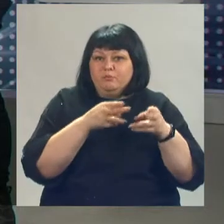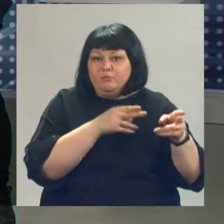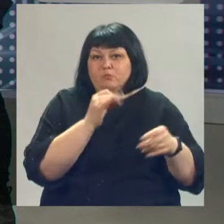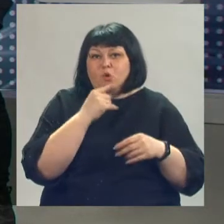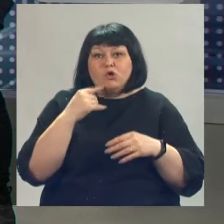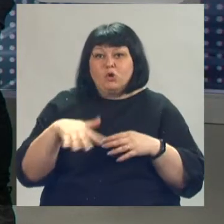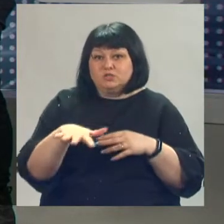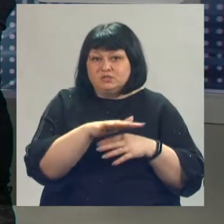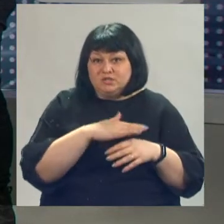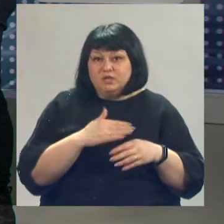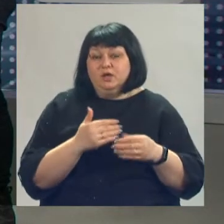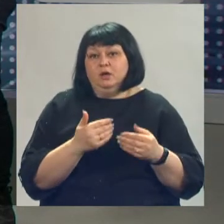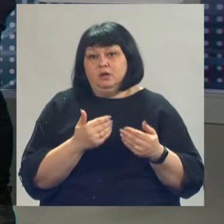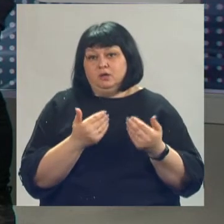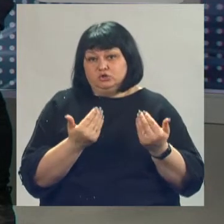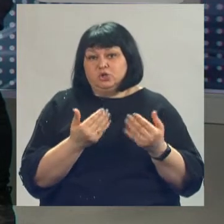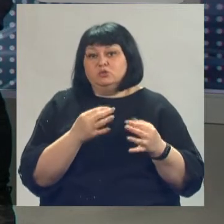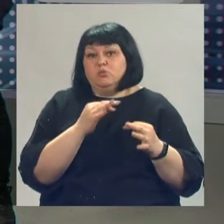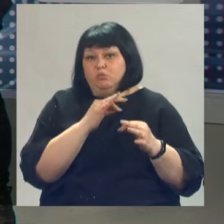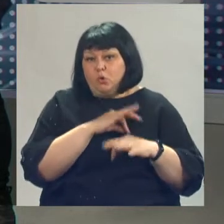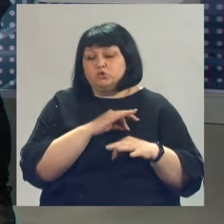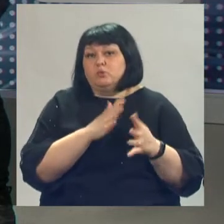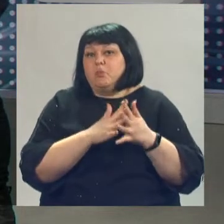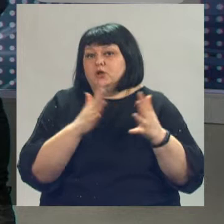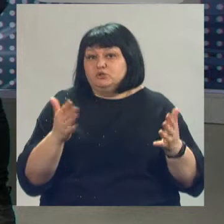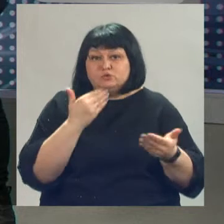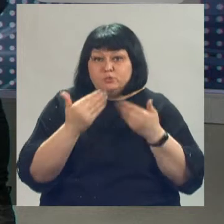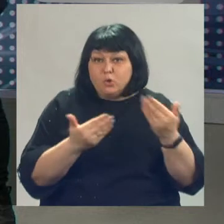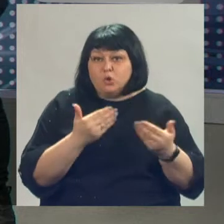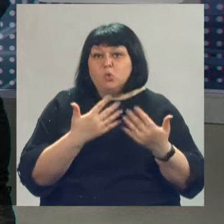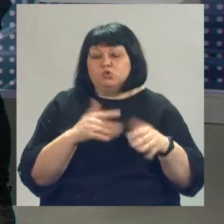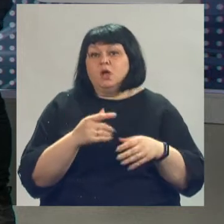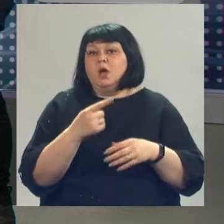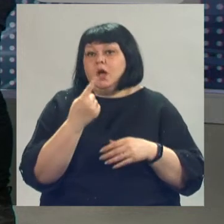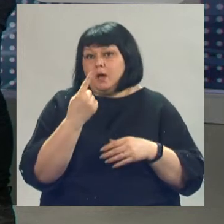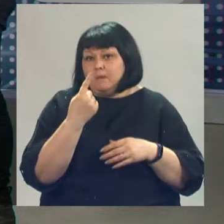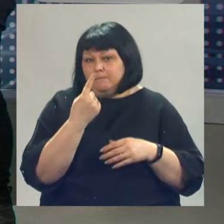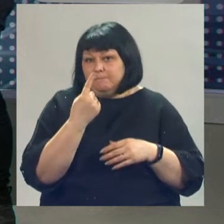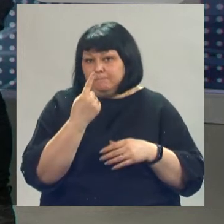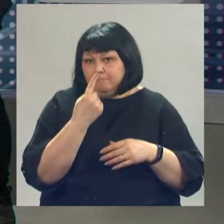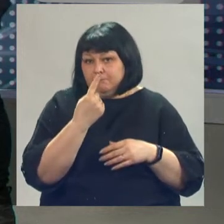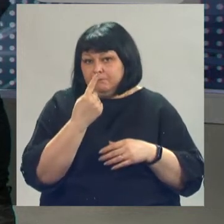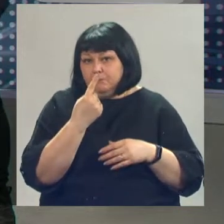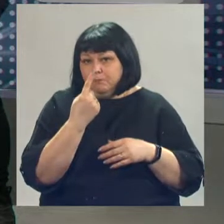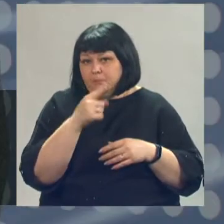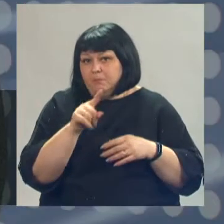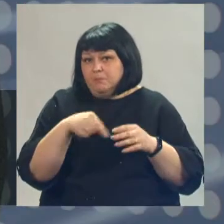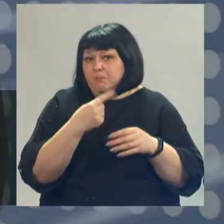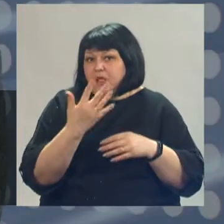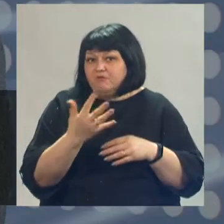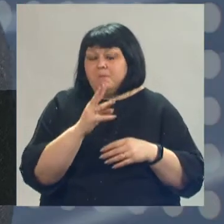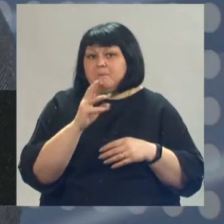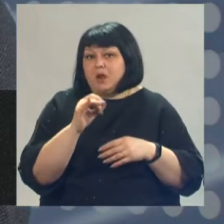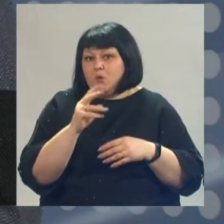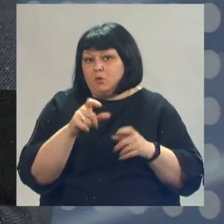Соответственно, да, конечно, это пользуется большим спросом. И уже порядка полутора миллионов россиян воспользовались этим кэшбэком и вернули